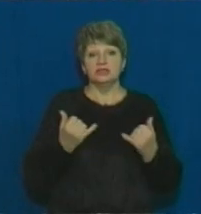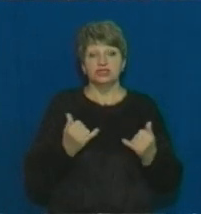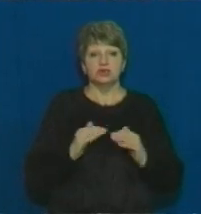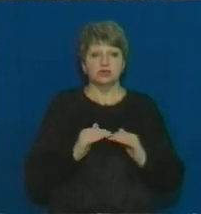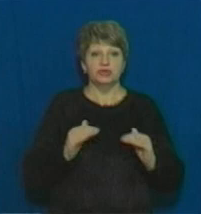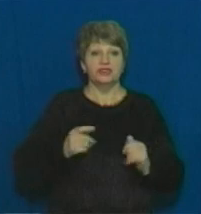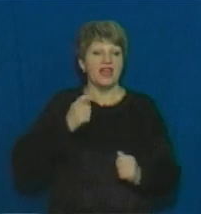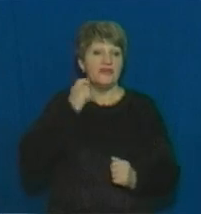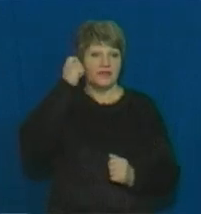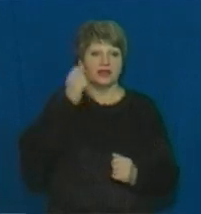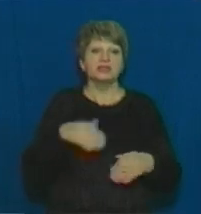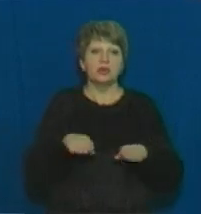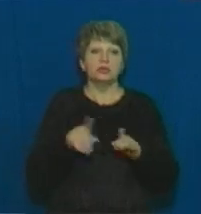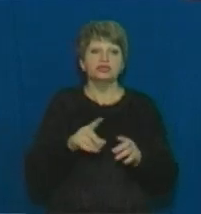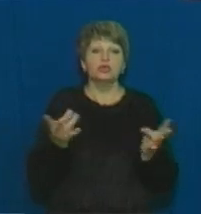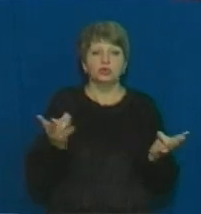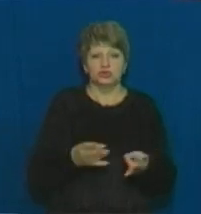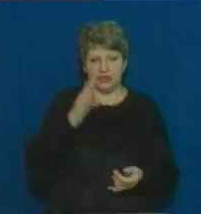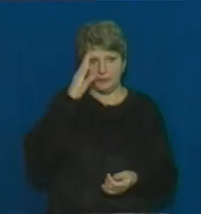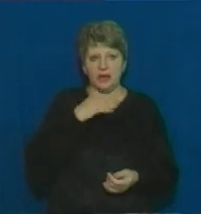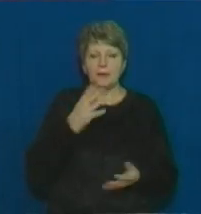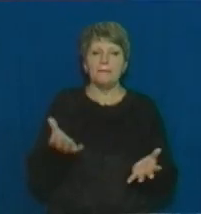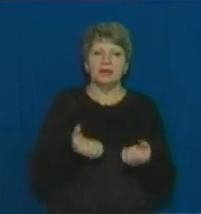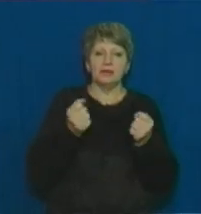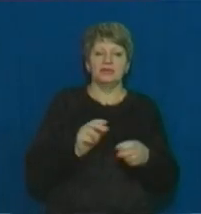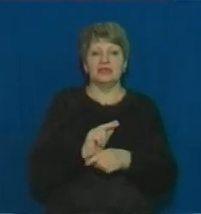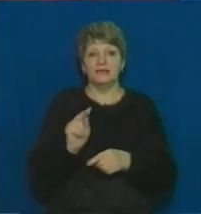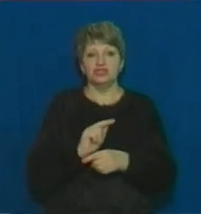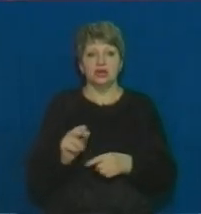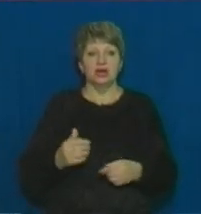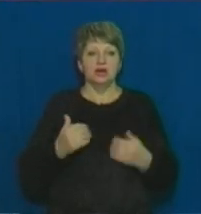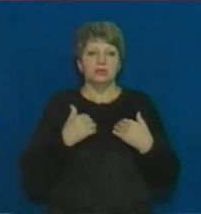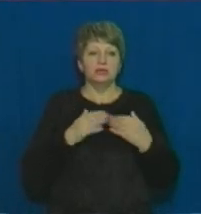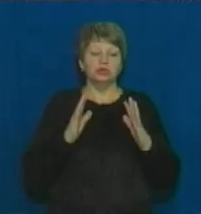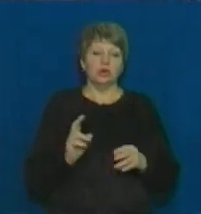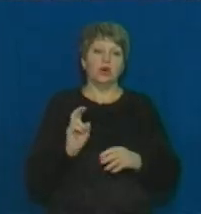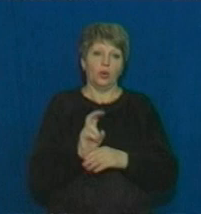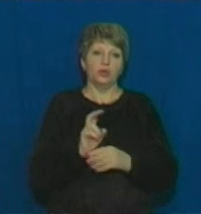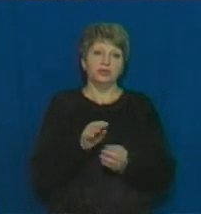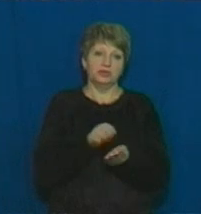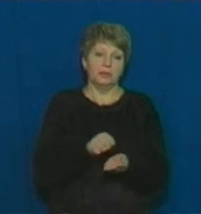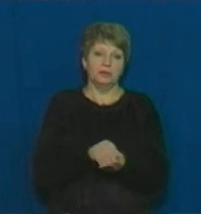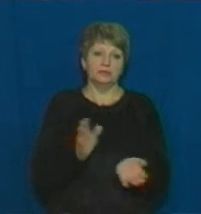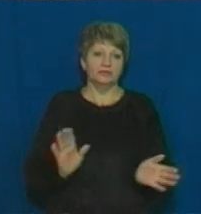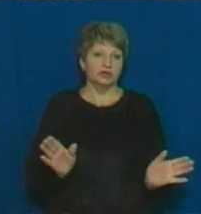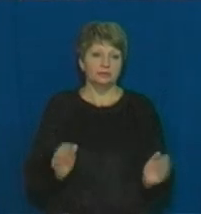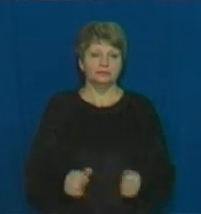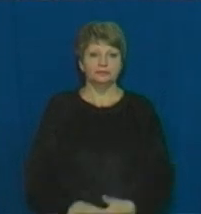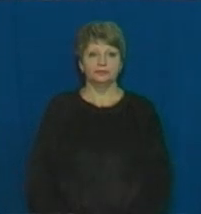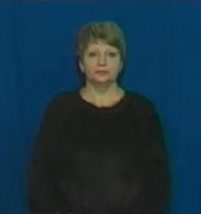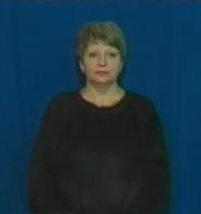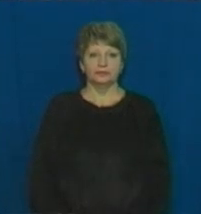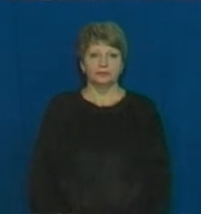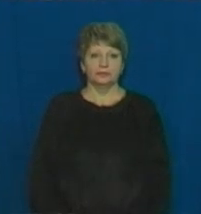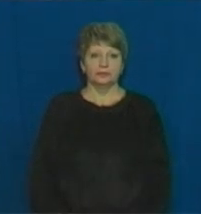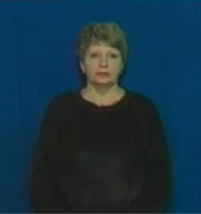потрібен батько. Підтримував і навчав. Ходимо тільки відвідувати. Віталі Аністратенко, Федір Коцаба,